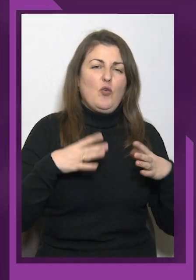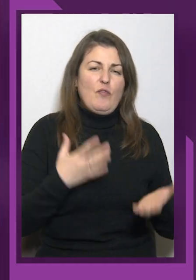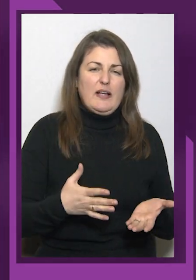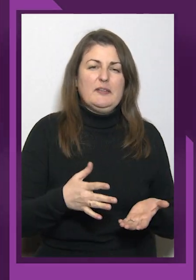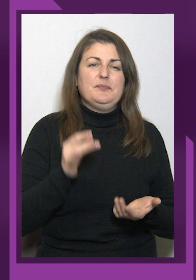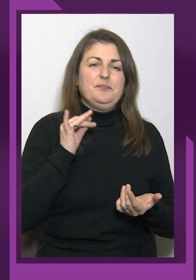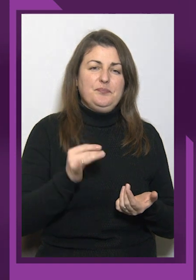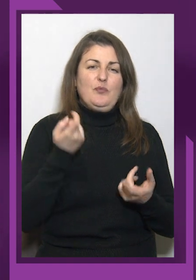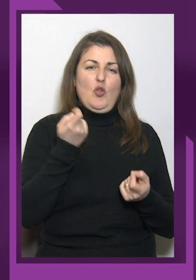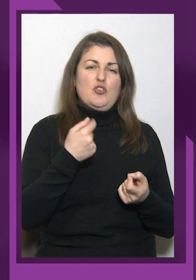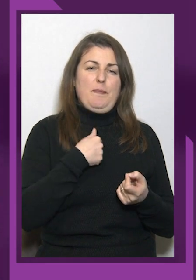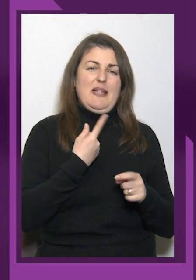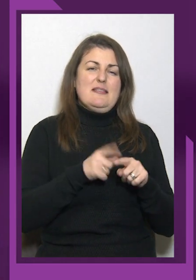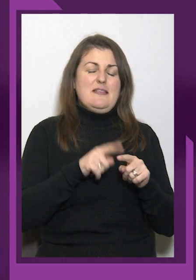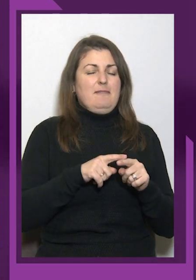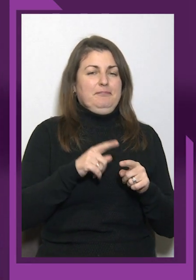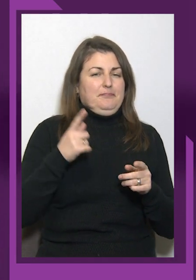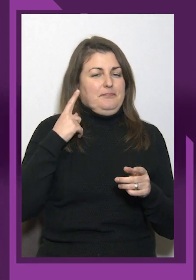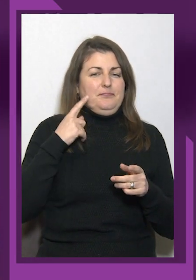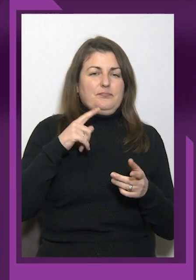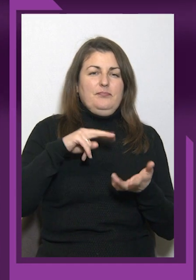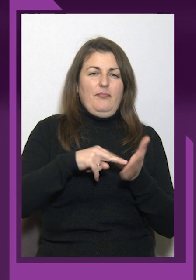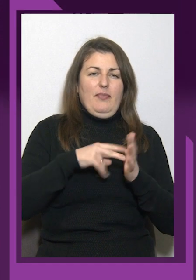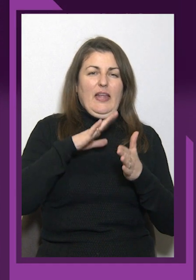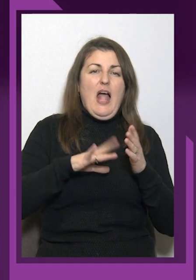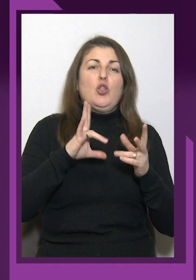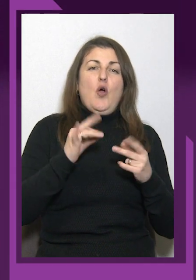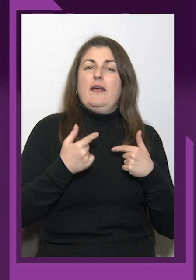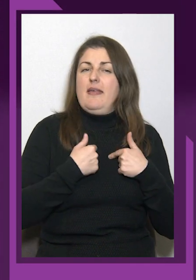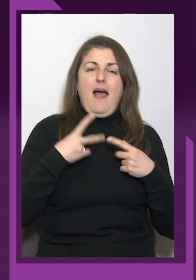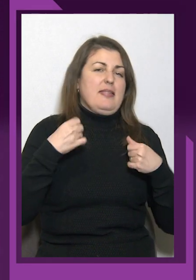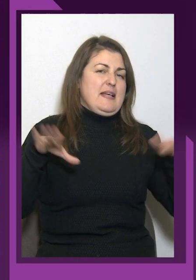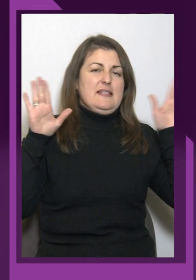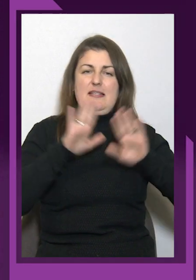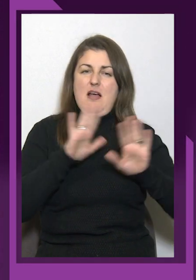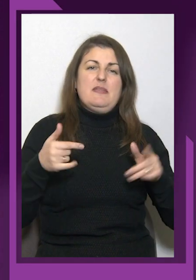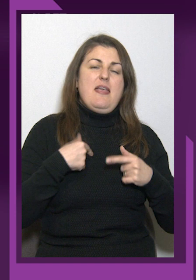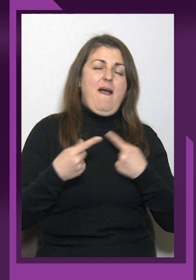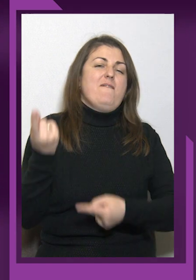але я не здамся, я вернуся. Я присвячую перемогу